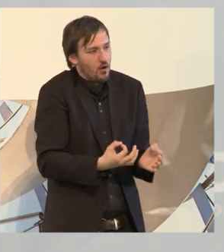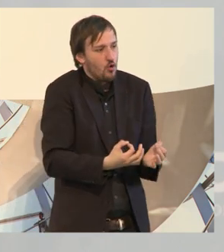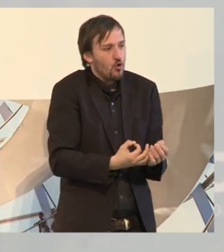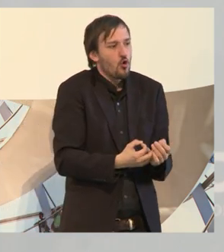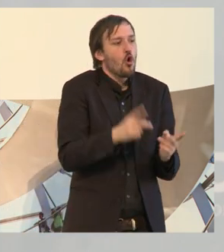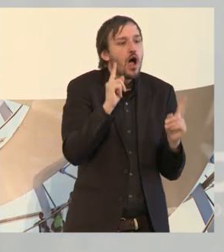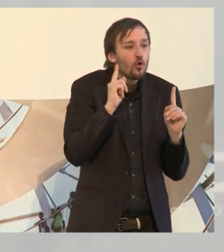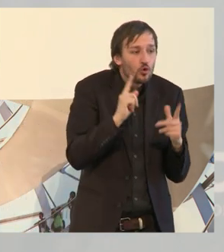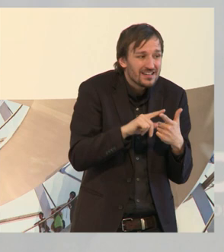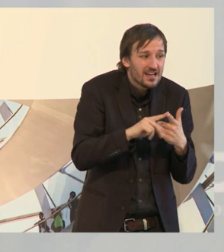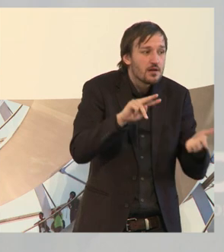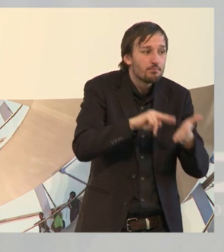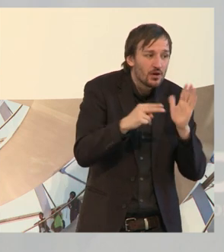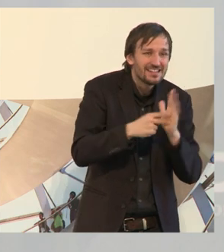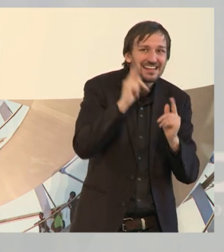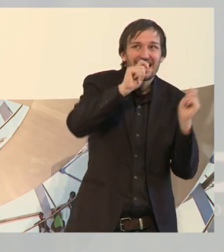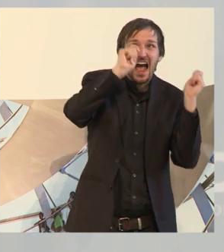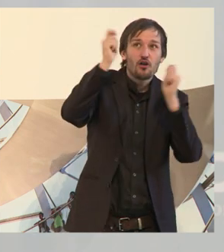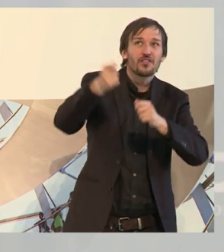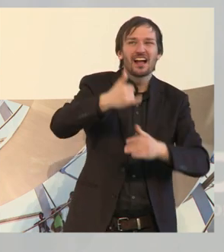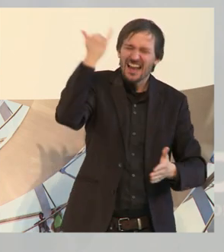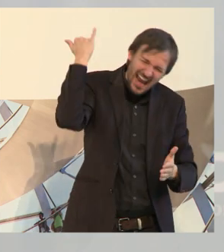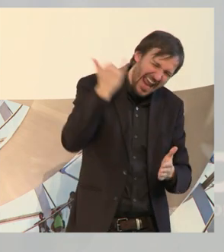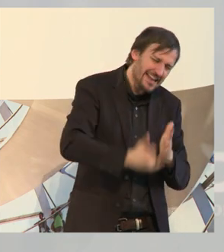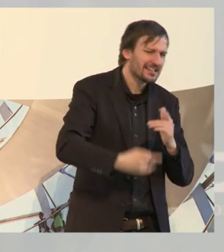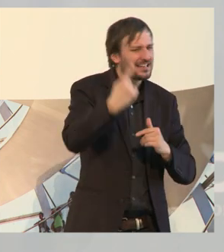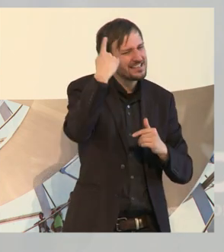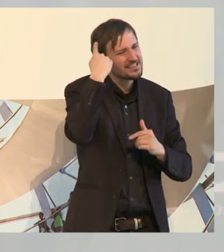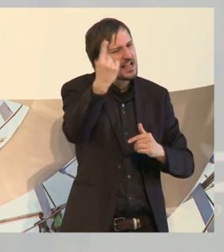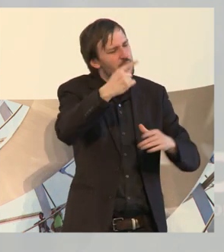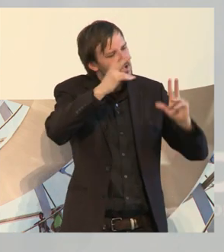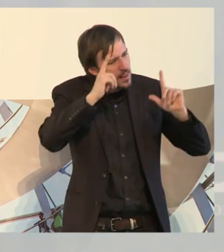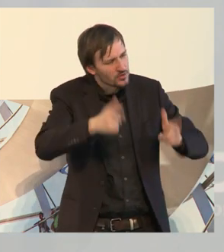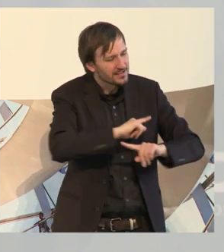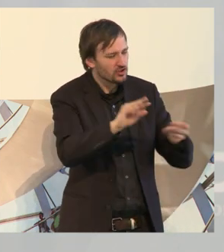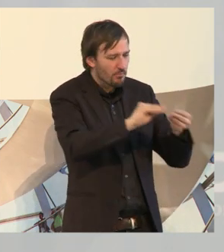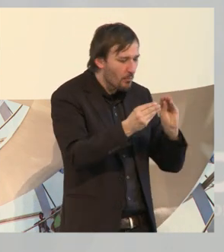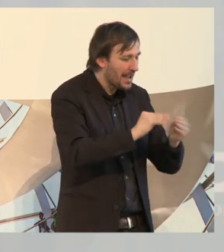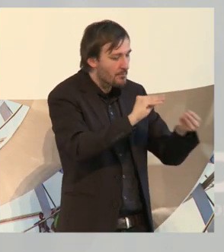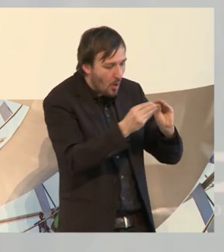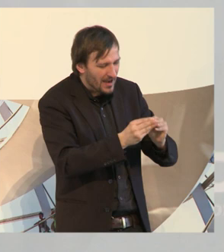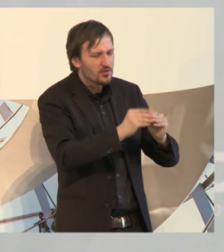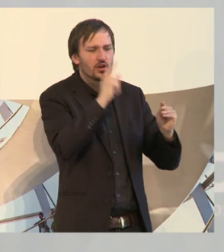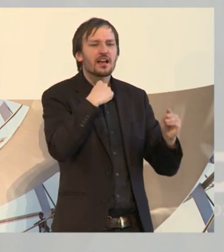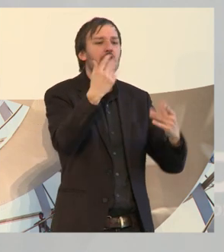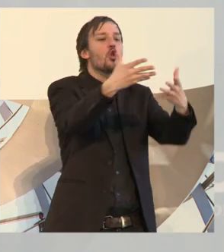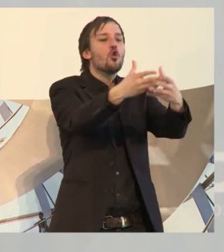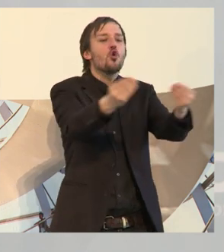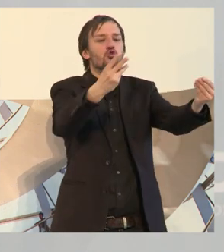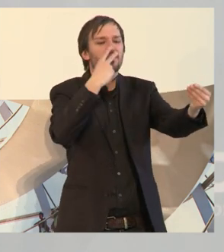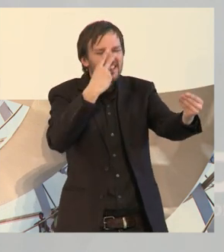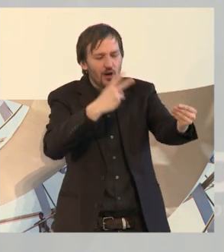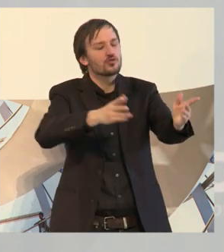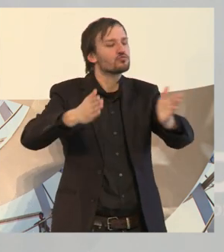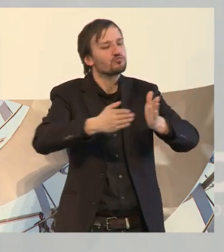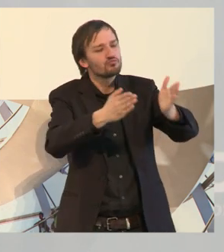ganz einfach den Auftrag, bitte packt die Dinge mal endlich lösungsorientiert und nicht problemorientiert an. Ich habe die Feststellung